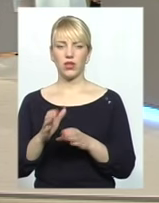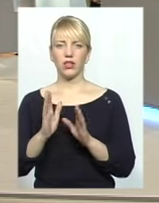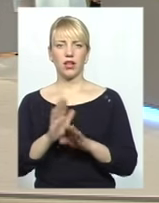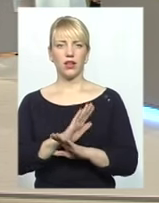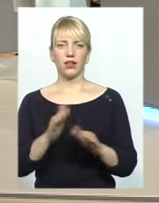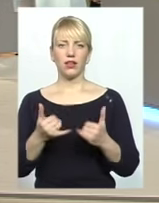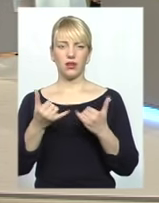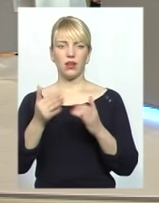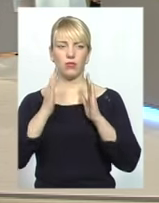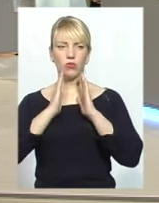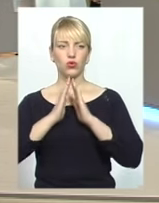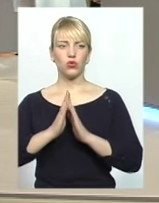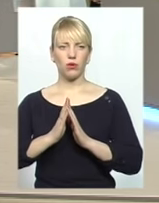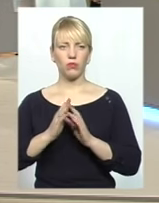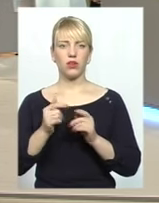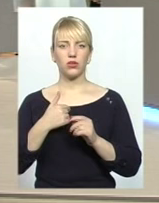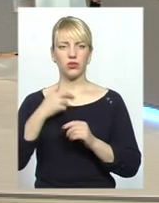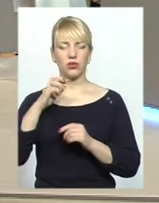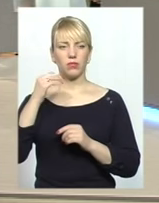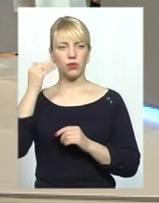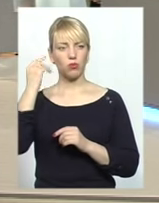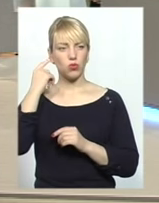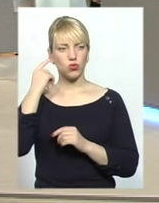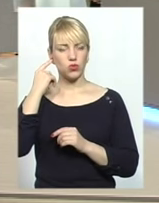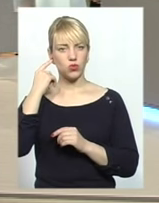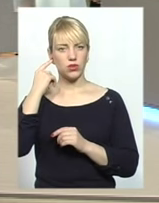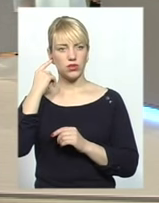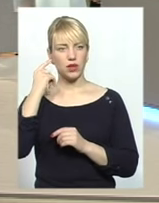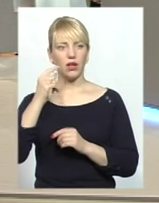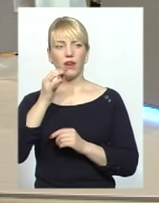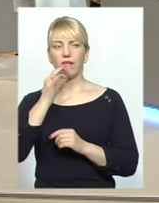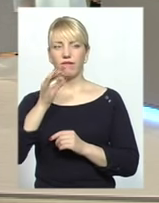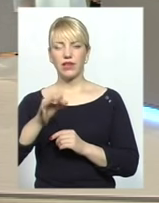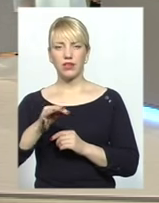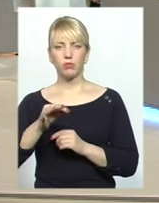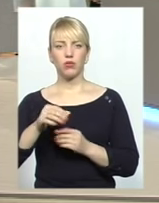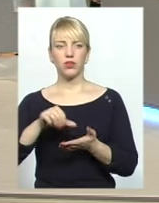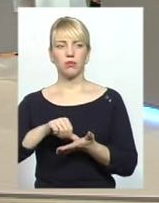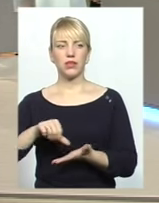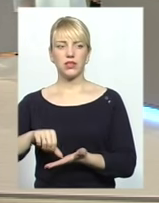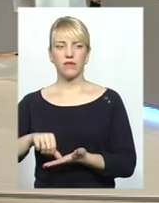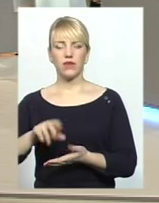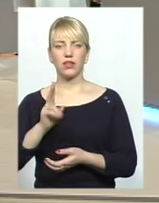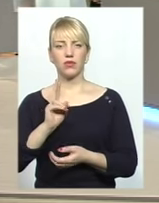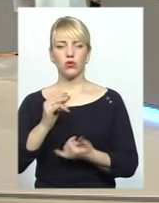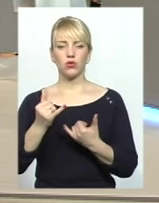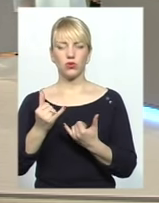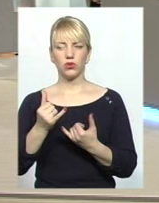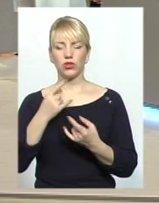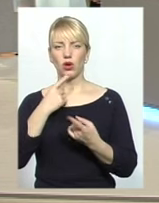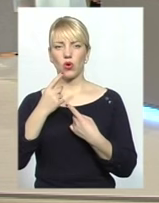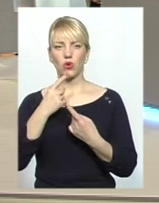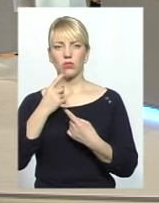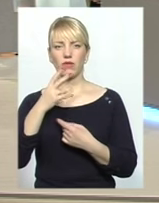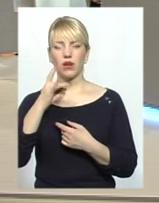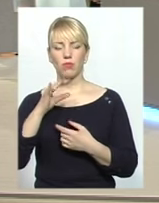мусульман, я хотіла би почути відповіді представників, які сьогодні розмовляють про